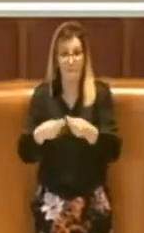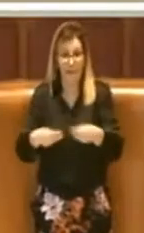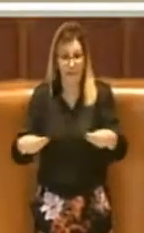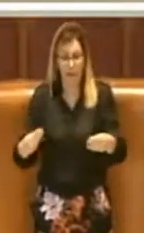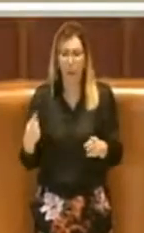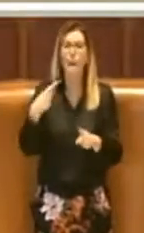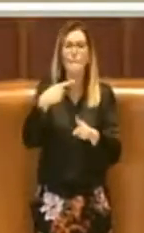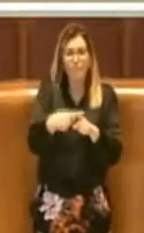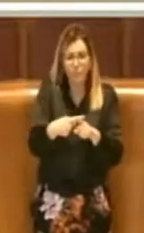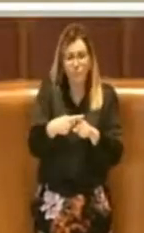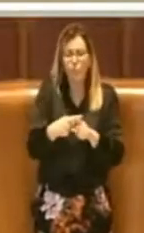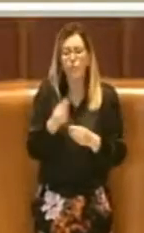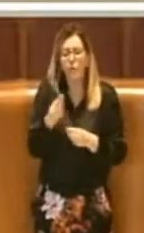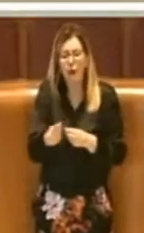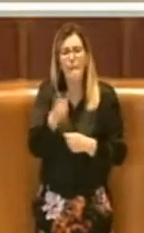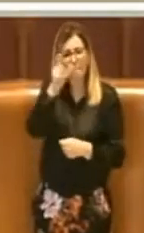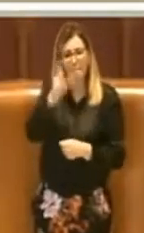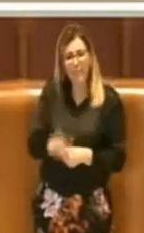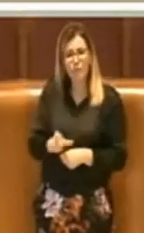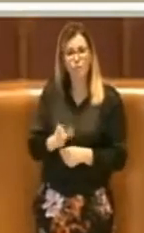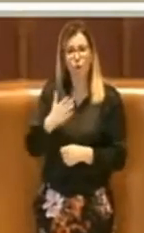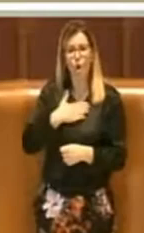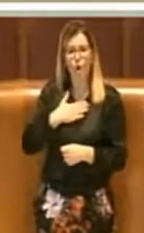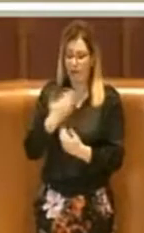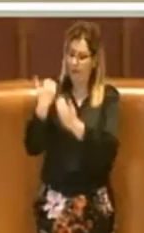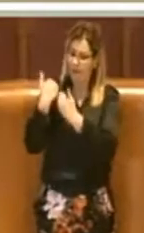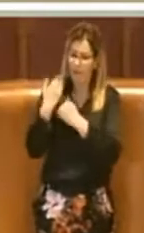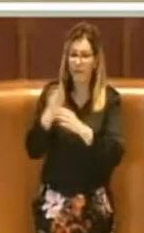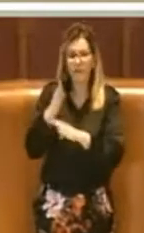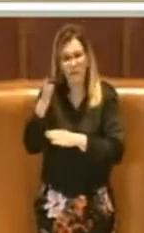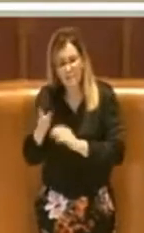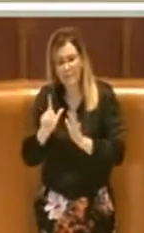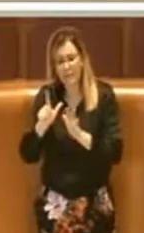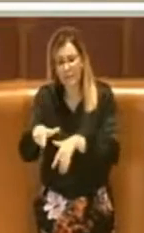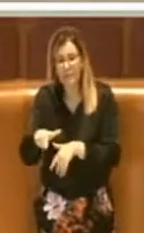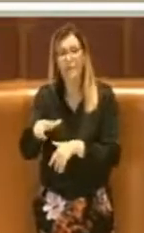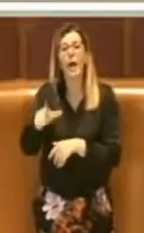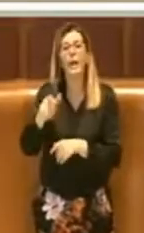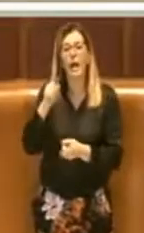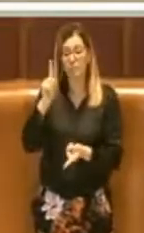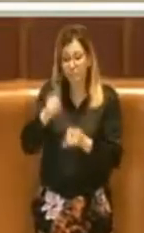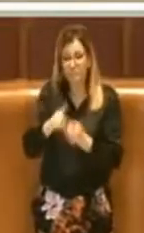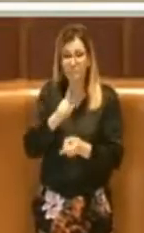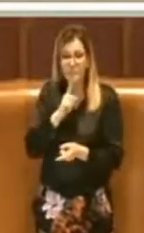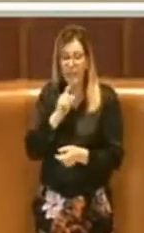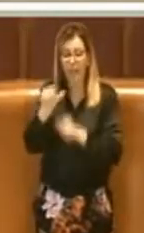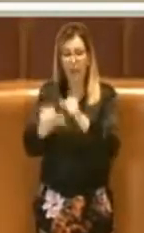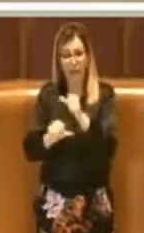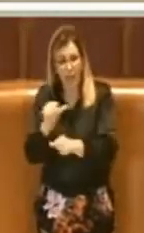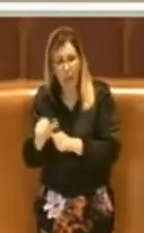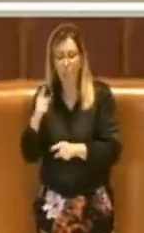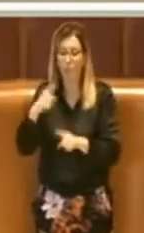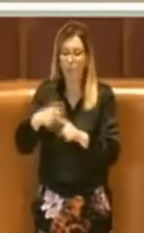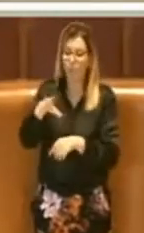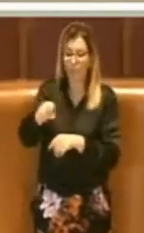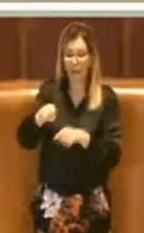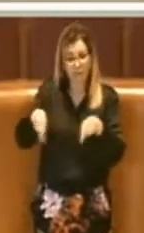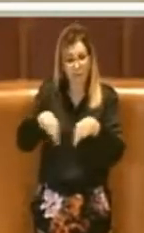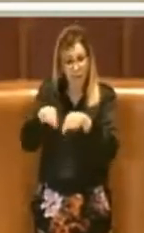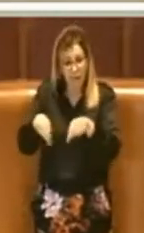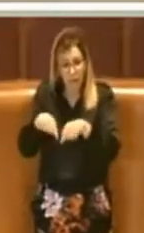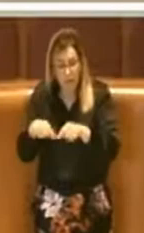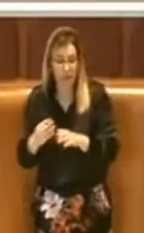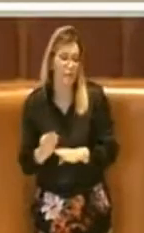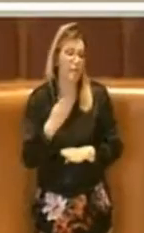persona che va a cambiare la batteria tutte le settimane, che prende le immagini e nel nostro caso ovviamente va in un ambiente sicuro